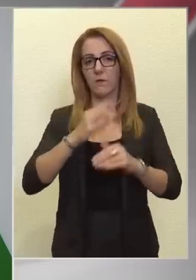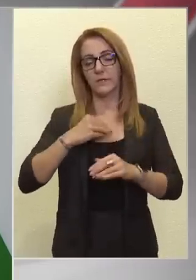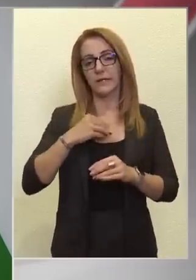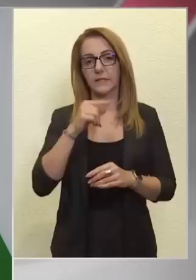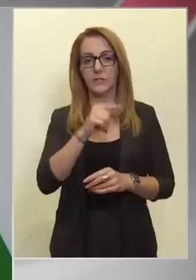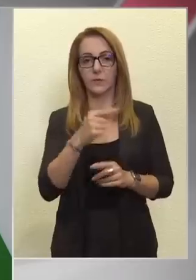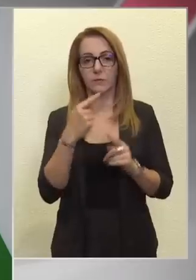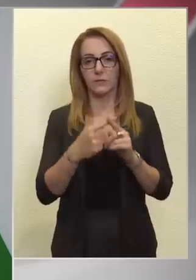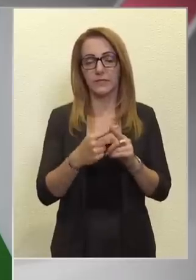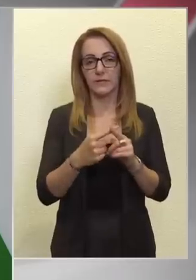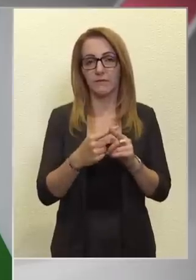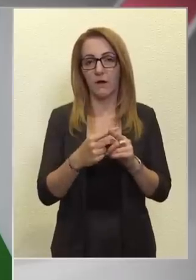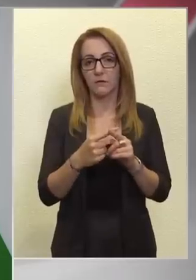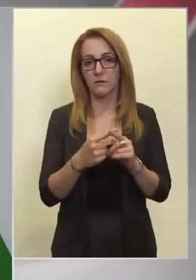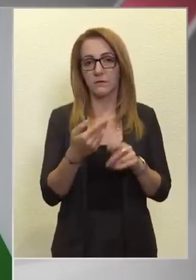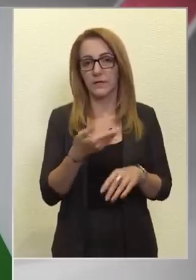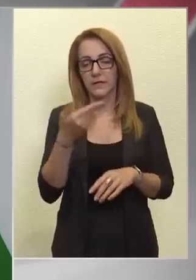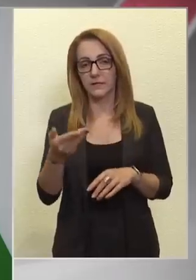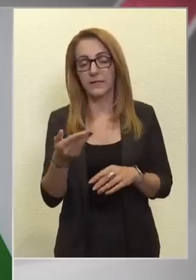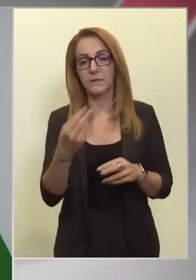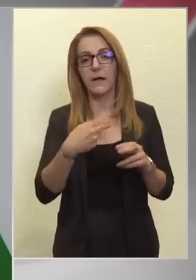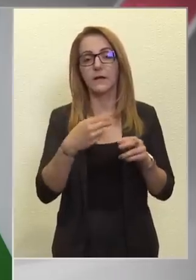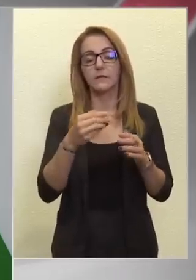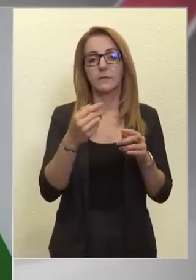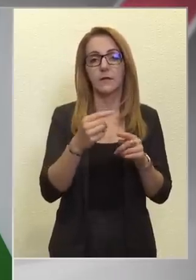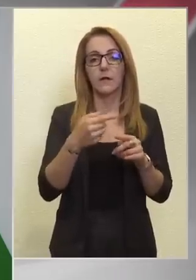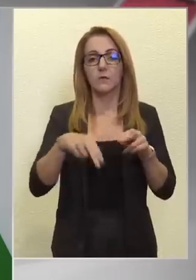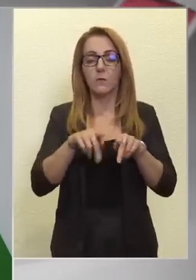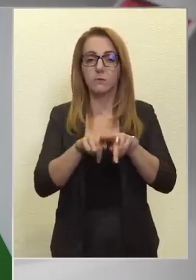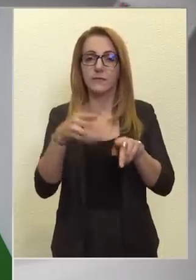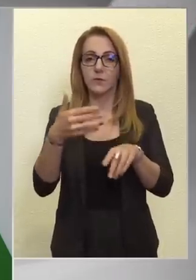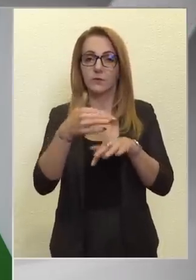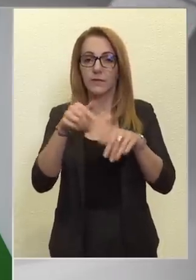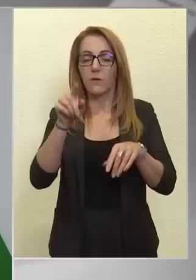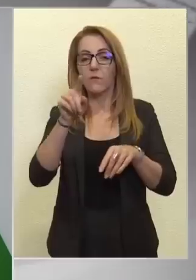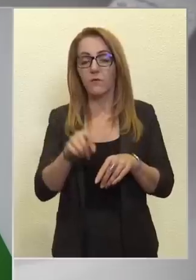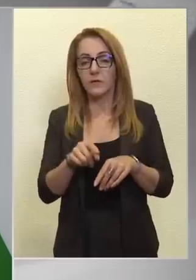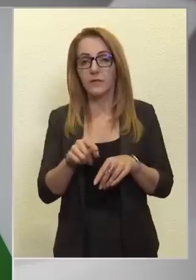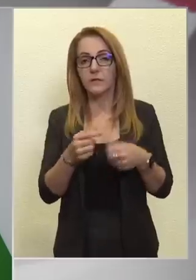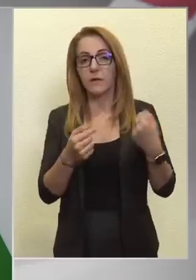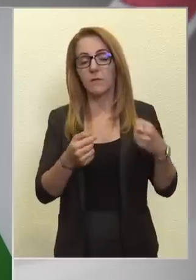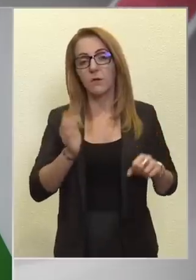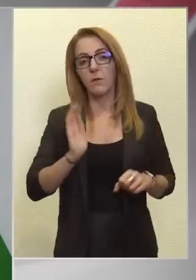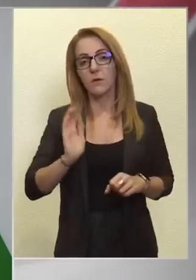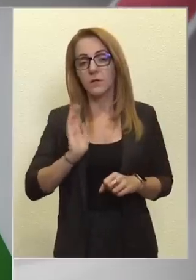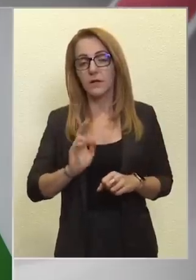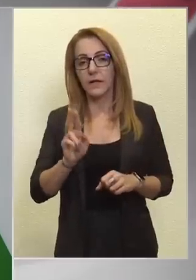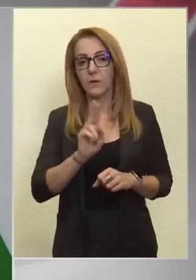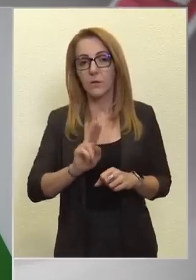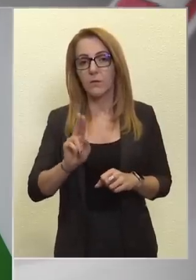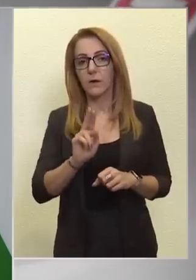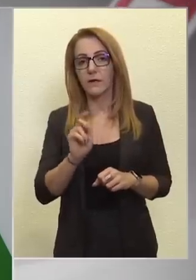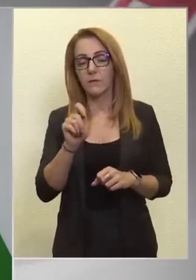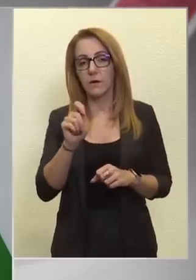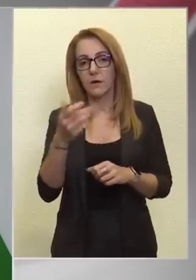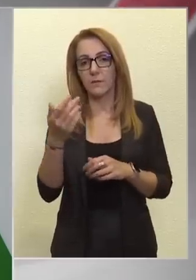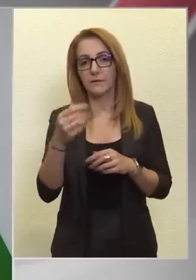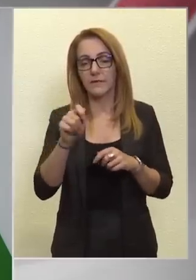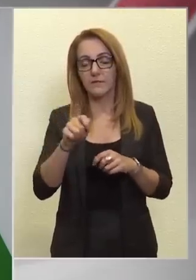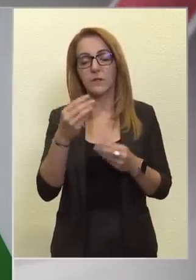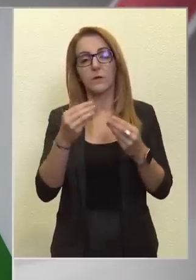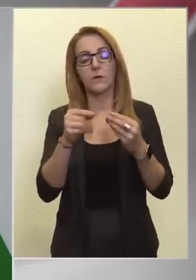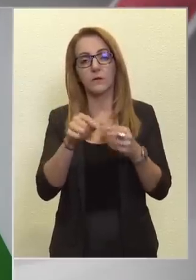pozitívan érint, hiszen Euróban kapják a fizetéseket, tehát a több mint 5 millió forintot kereső baloldali Európai Parlamenti képviselők azon